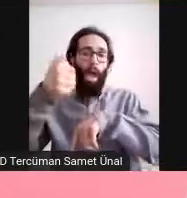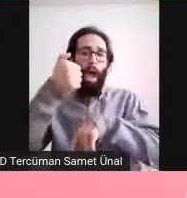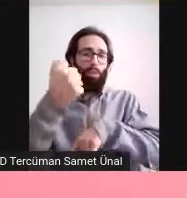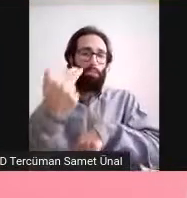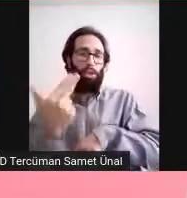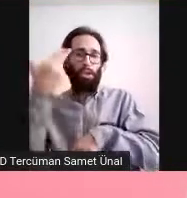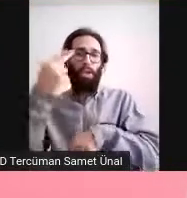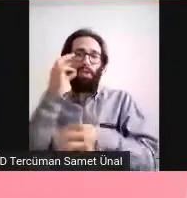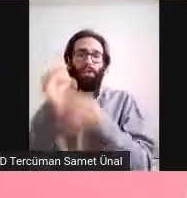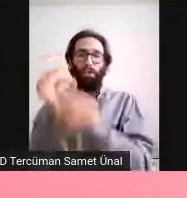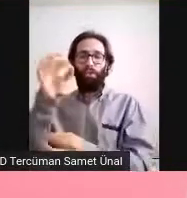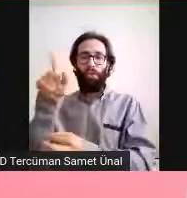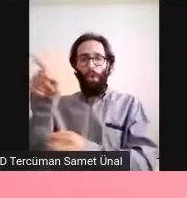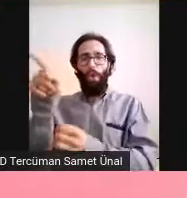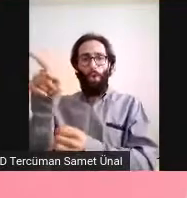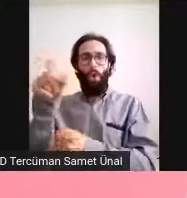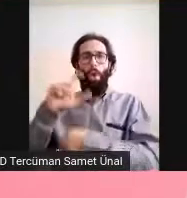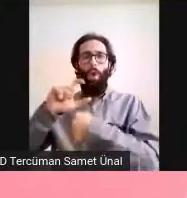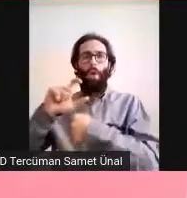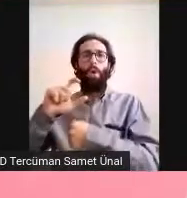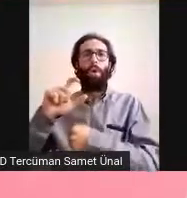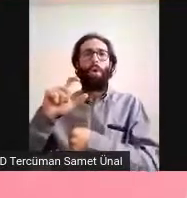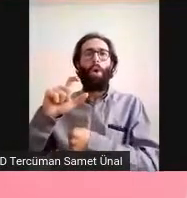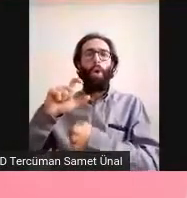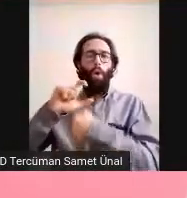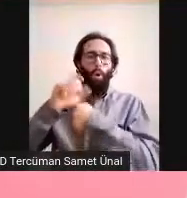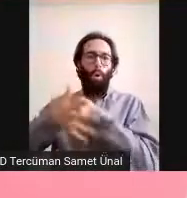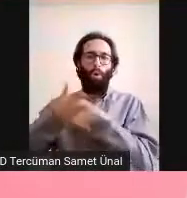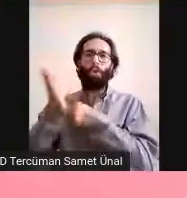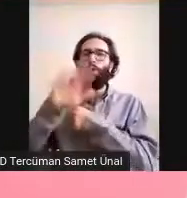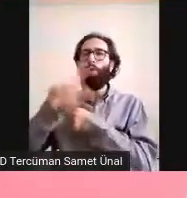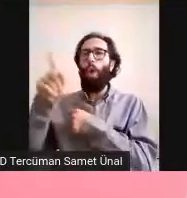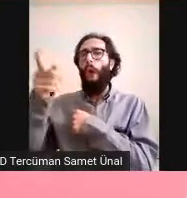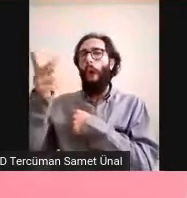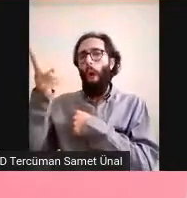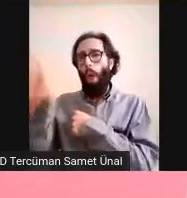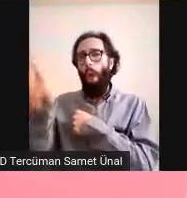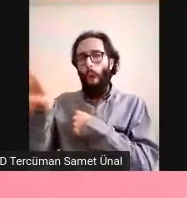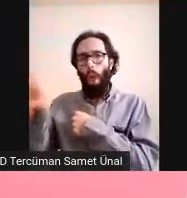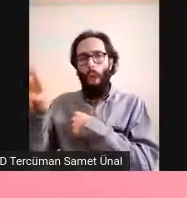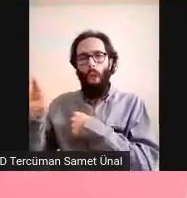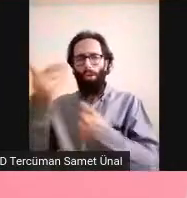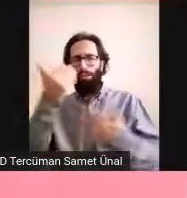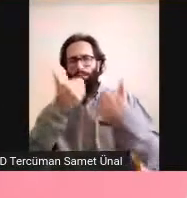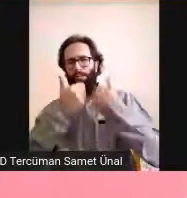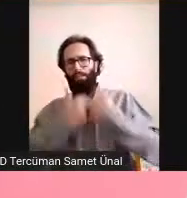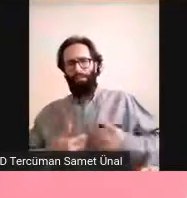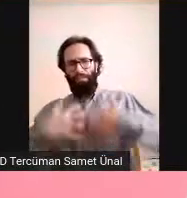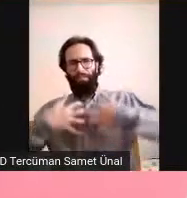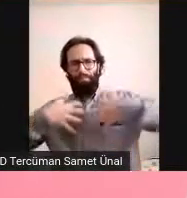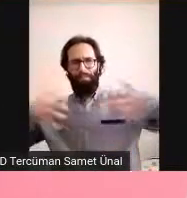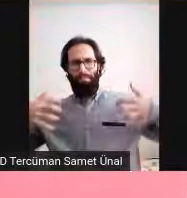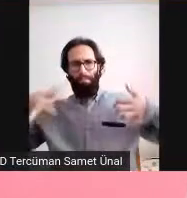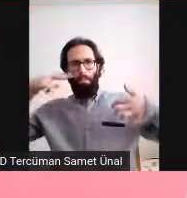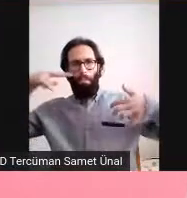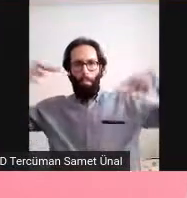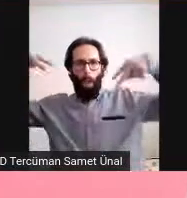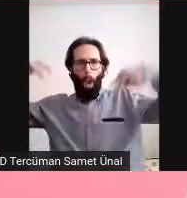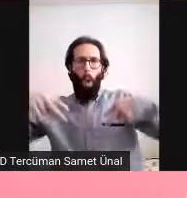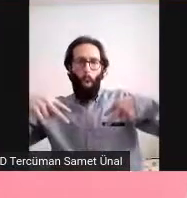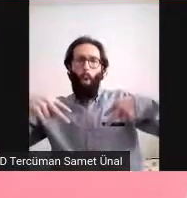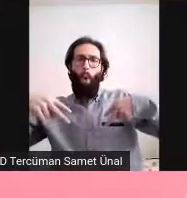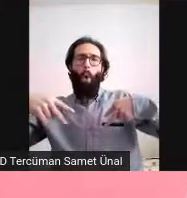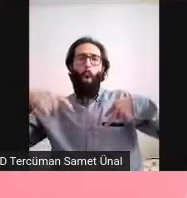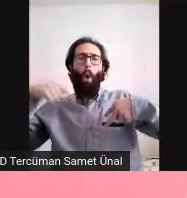çalışmanın diğer seçeneği postmortem çalışmalar. Yani öldükten sonra kişi öldükten sonra beyni